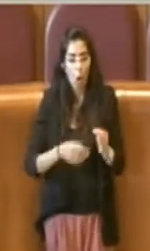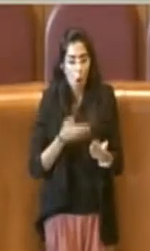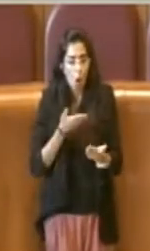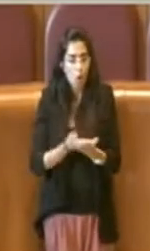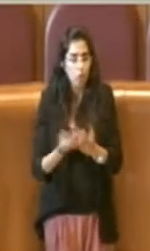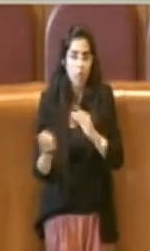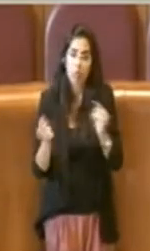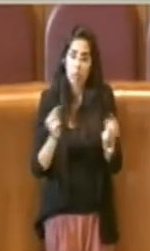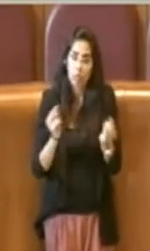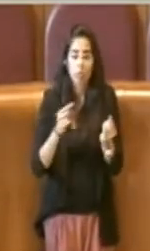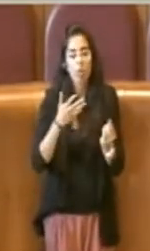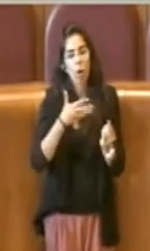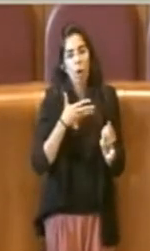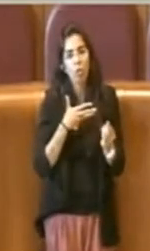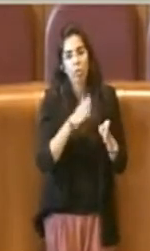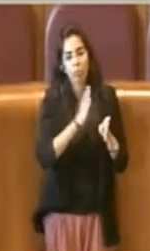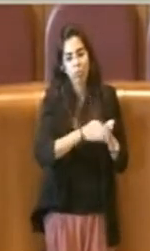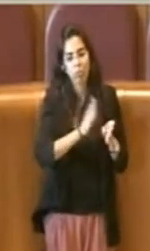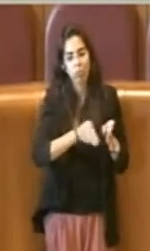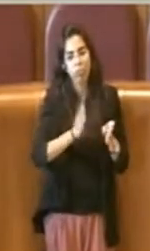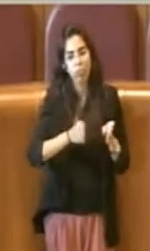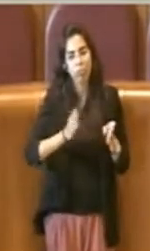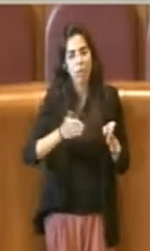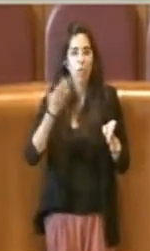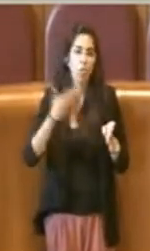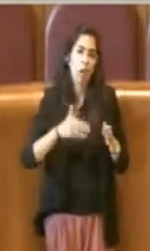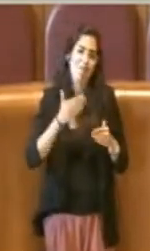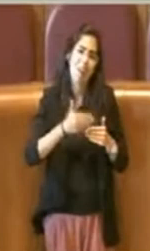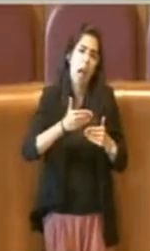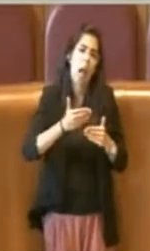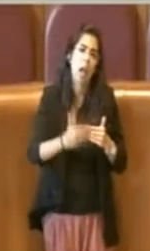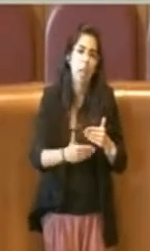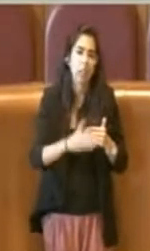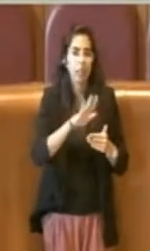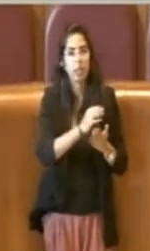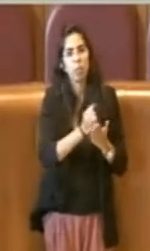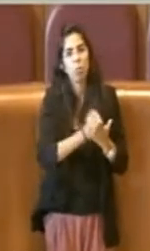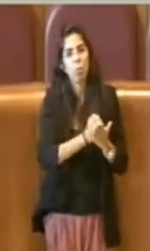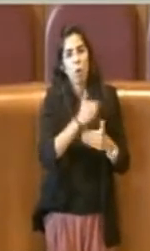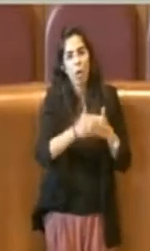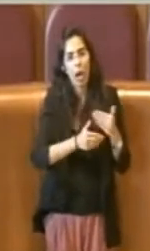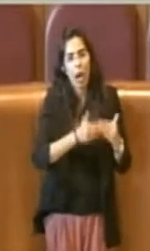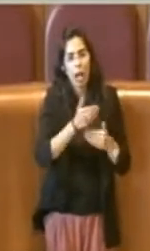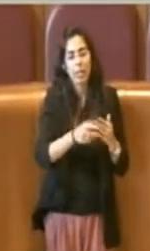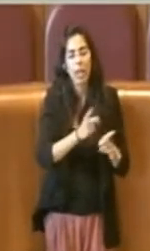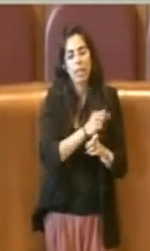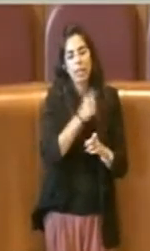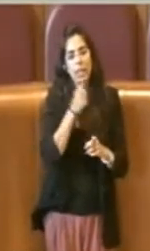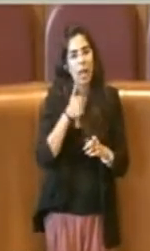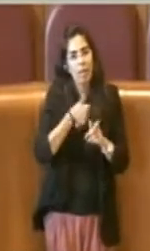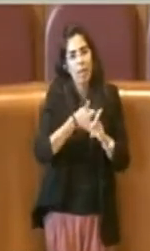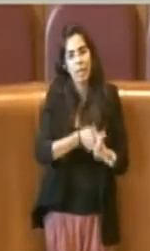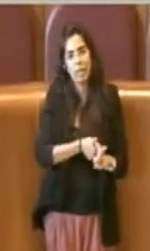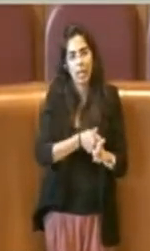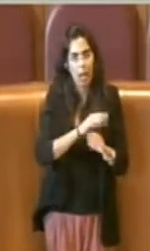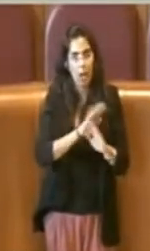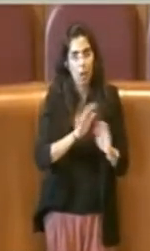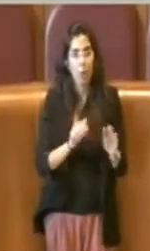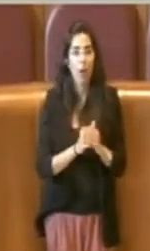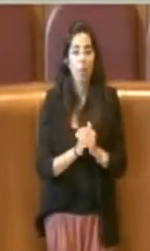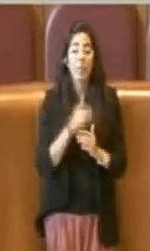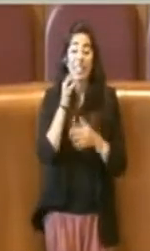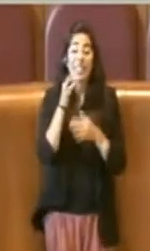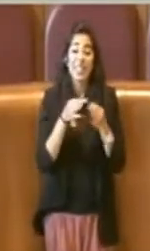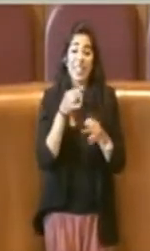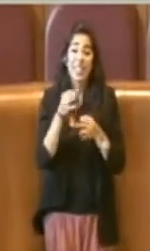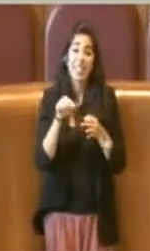un iter burocratico che deve essere rispettato e che deve essere seguito. Quindi questa